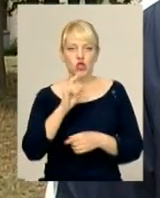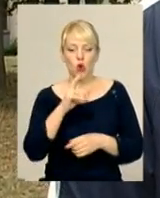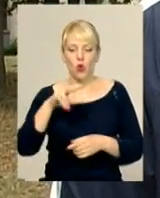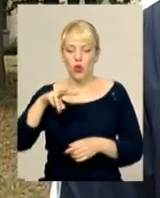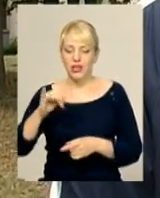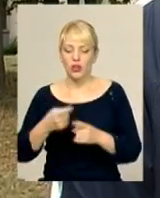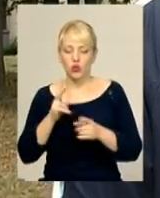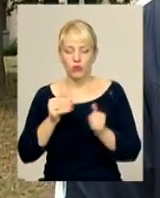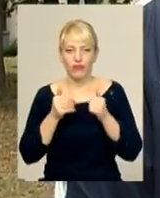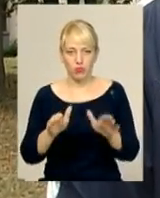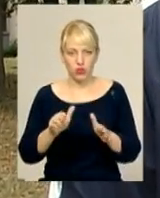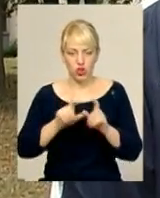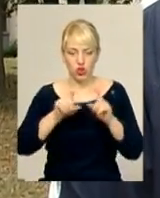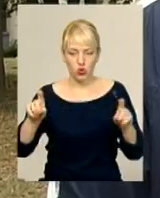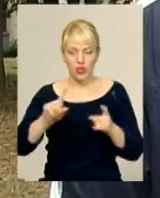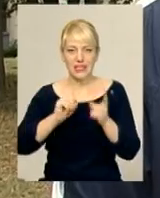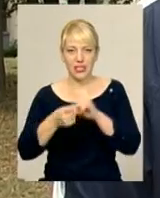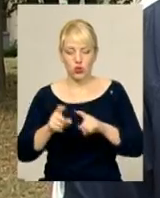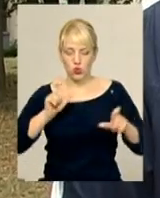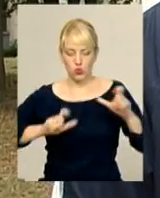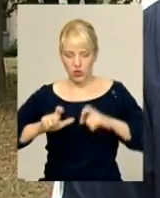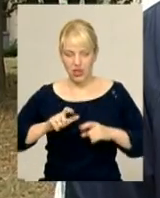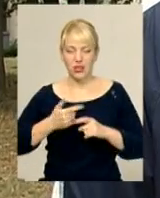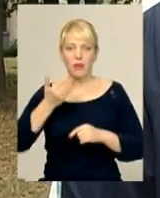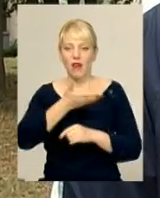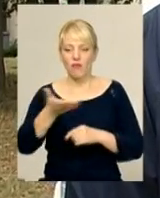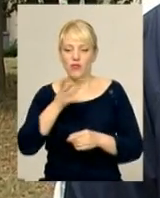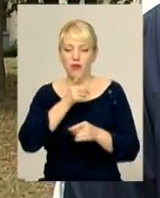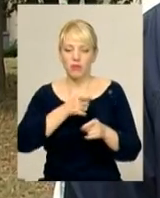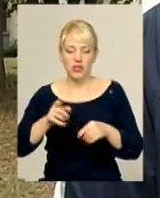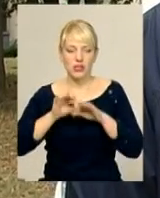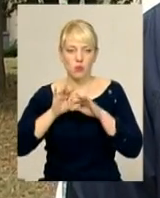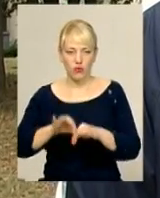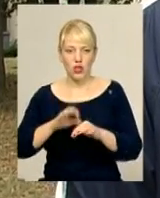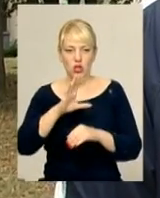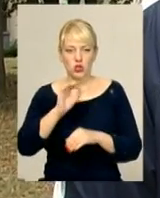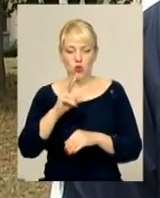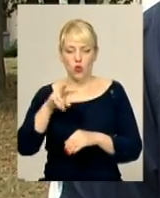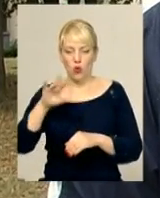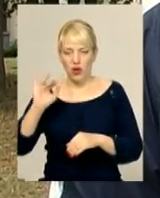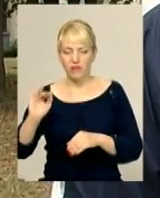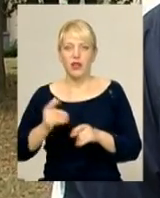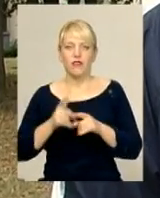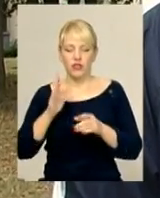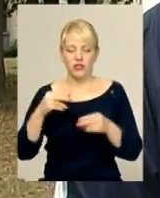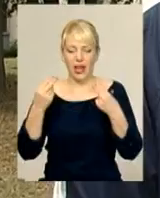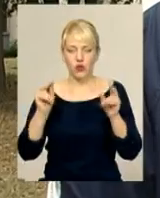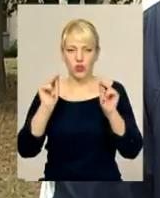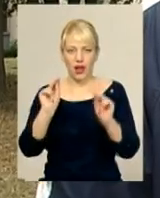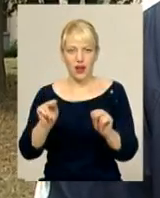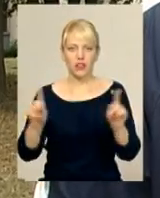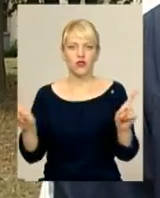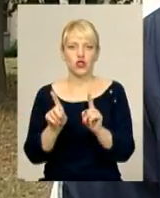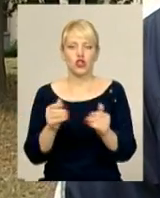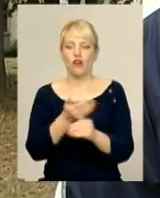випустяться зі школи, стоючи студентами, вони під час проводів «Соколиних» першого червня дають клятву, що вони будуть